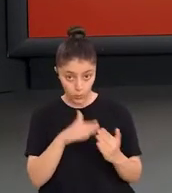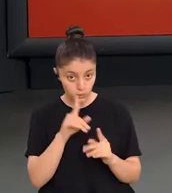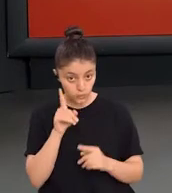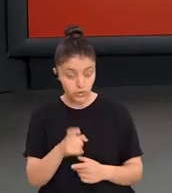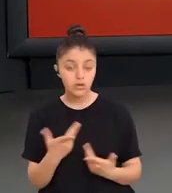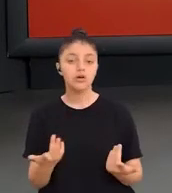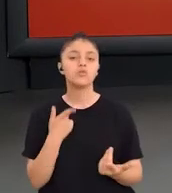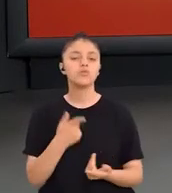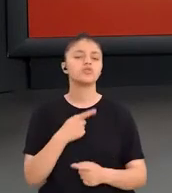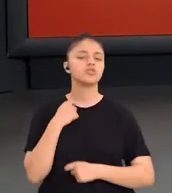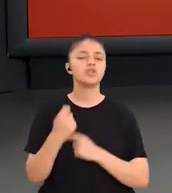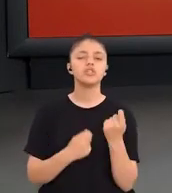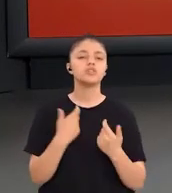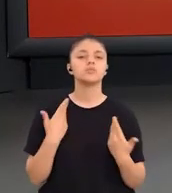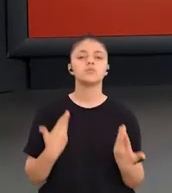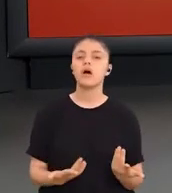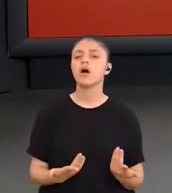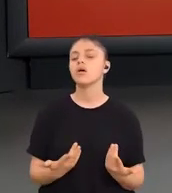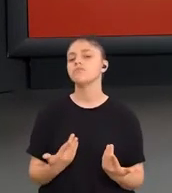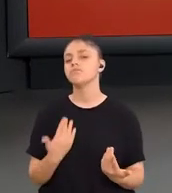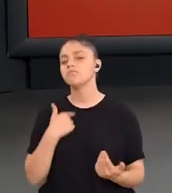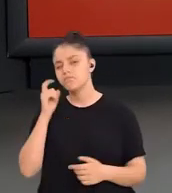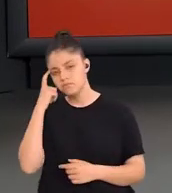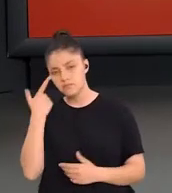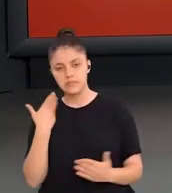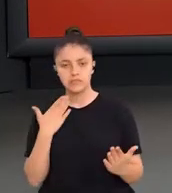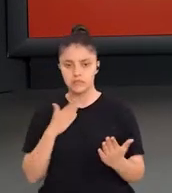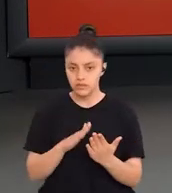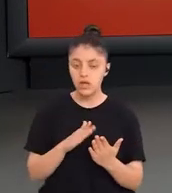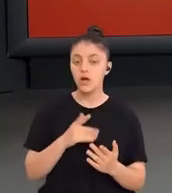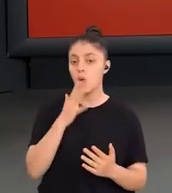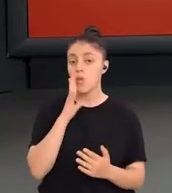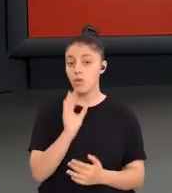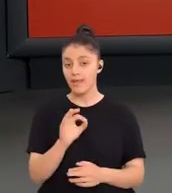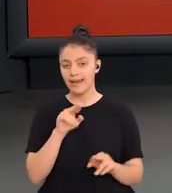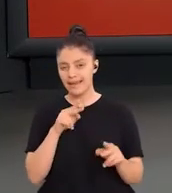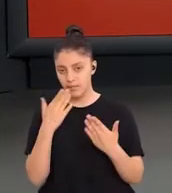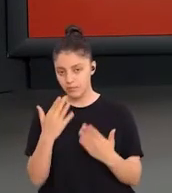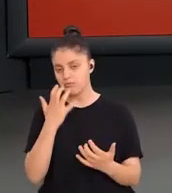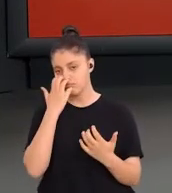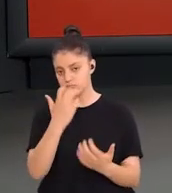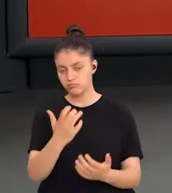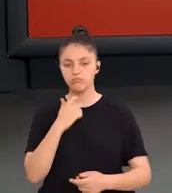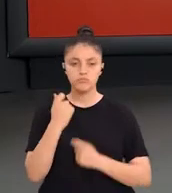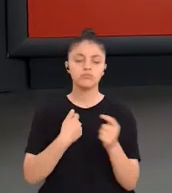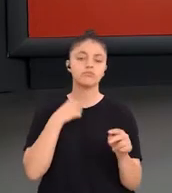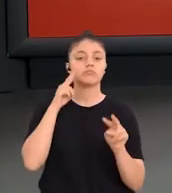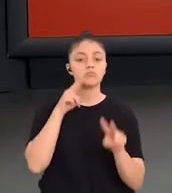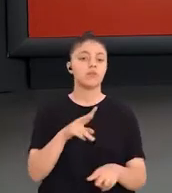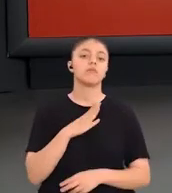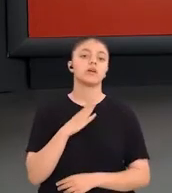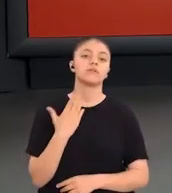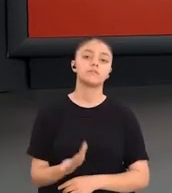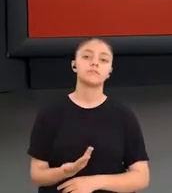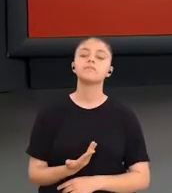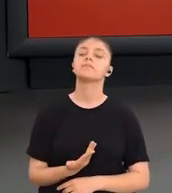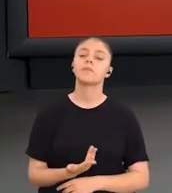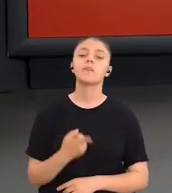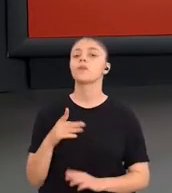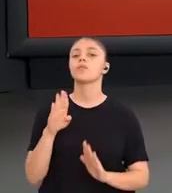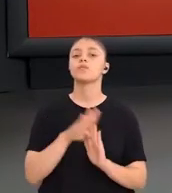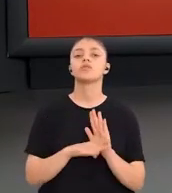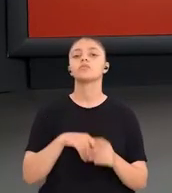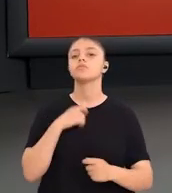yöntemler ve yaklaşımlara ilişkin yine öneri niteliğine bir bakış sunan bir ögü olarak karşımıza çıkıyor.